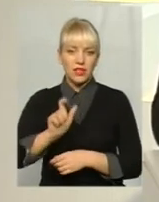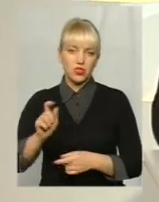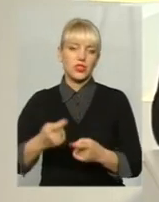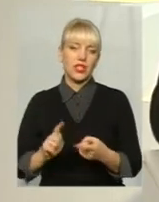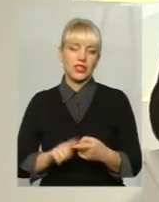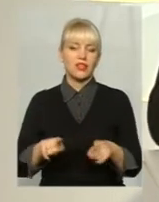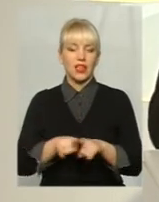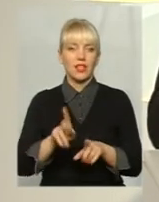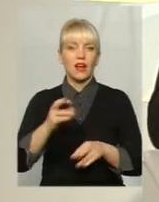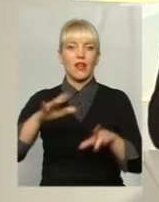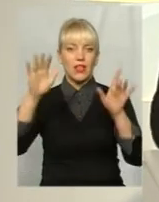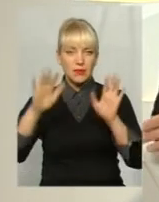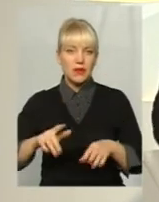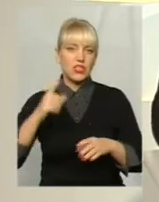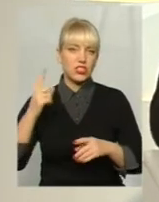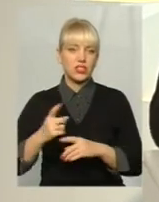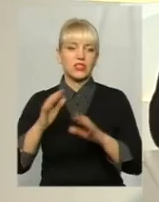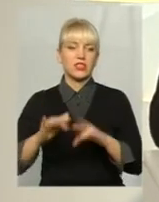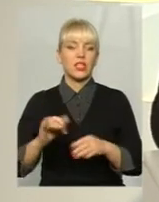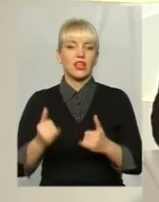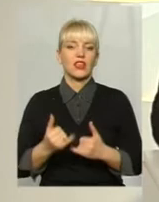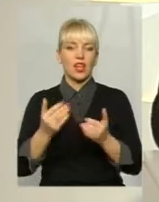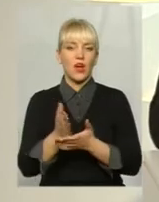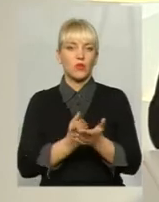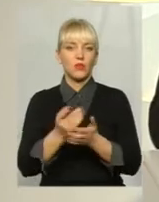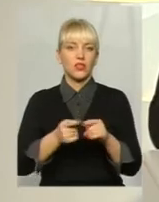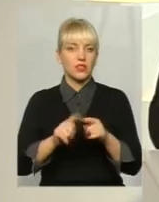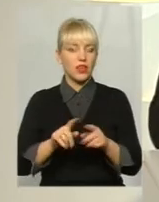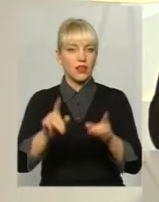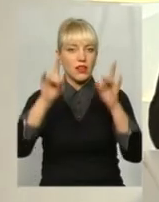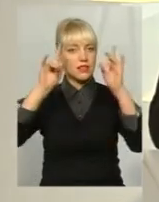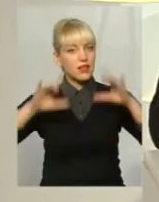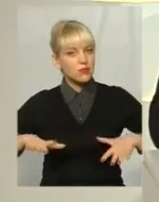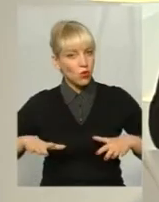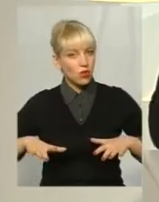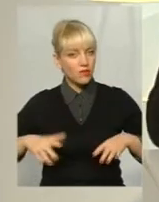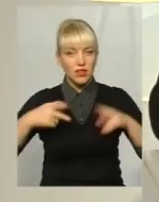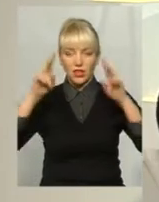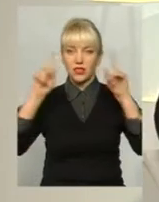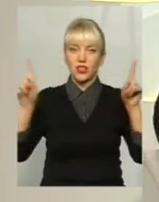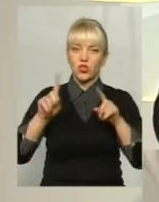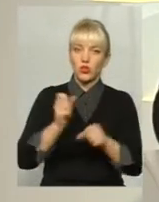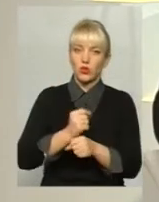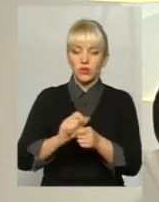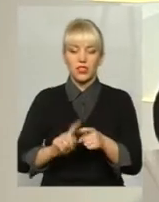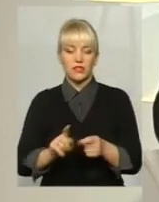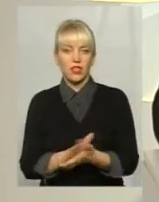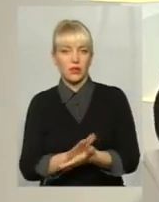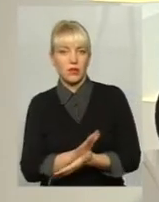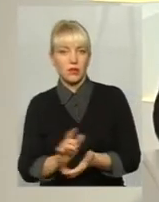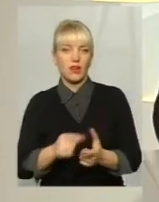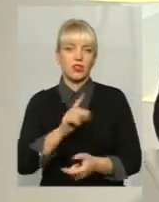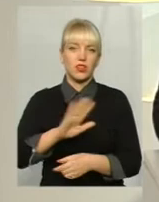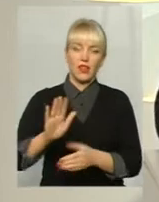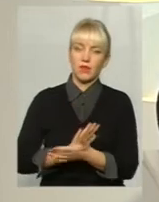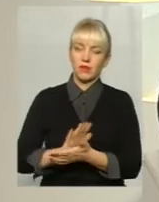місті таке є, що там впав перший сніг, і для комунальників це стало дуже несподівано, і вони знають, що робити, там швиденько прибирають, чи не прибирають,